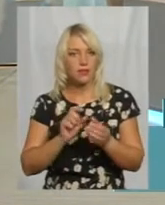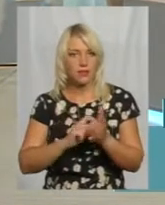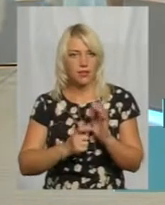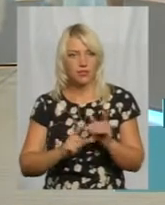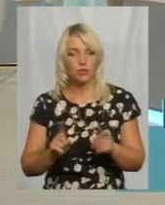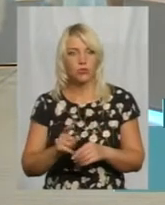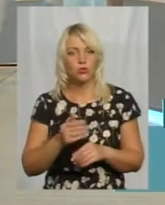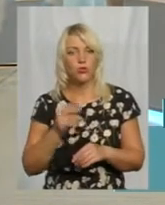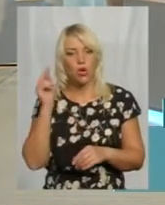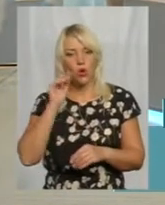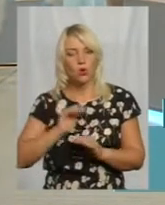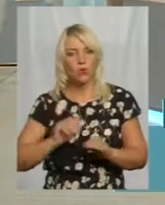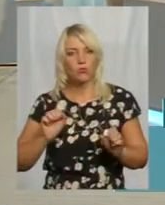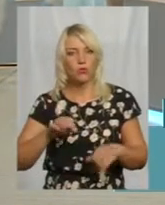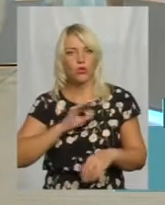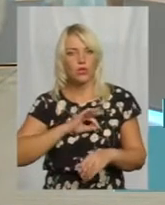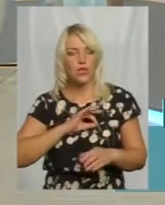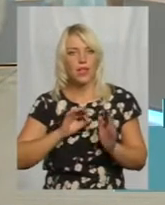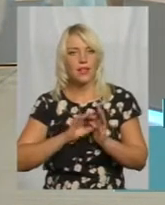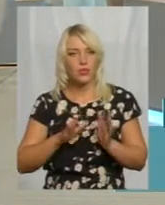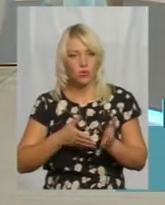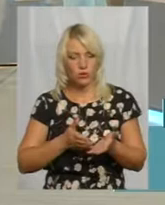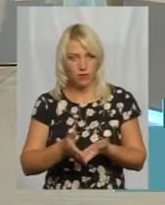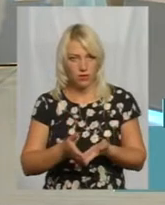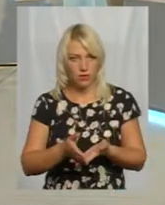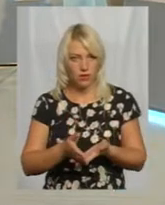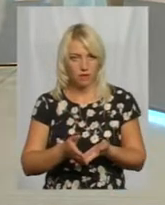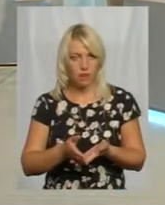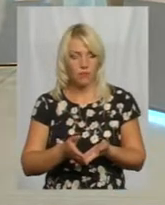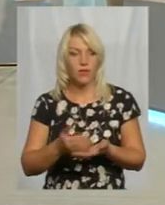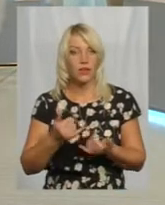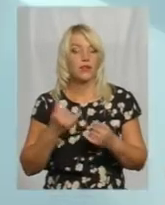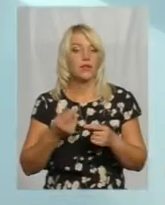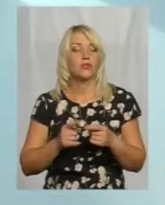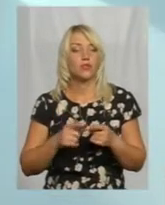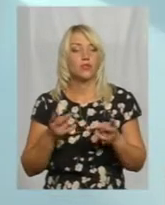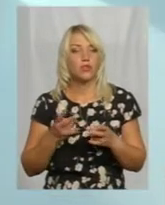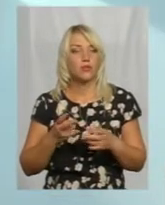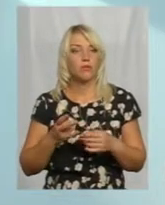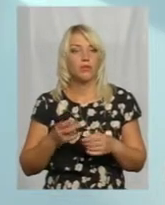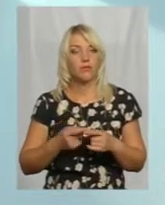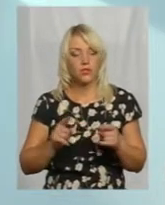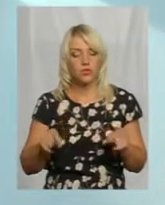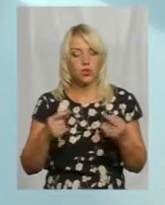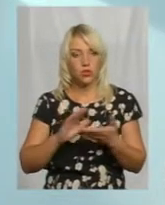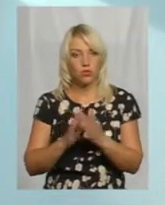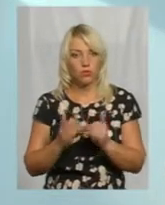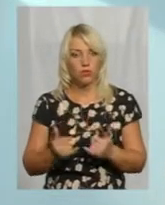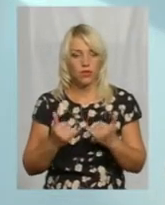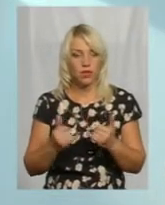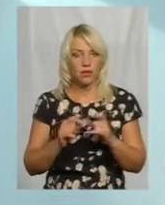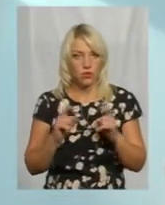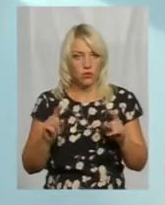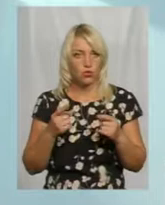учні могли користуватися електронними версіями. Для цього потрібно створити умови у закладі, тому що кожен